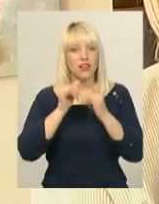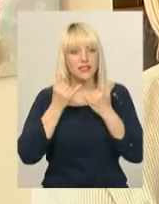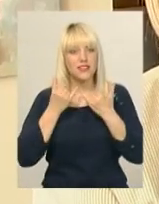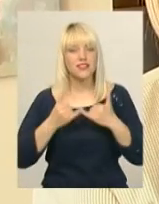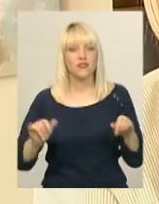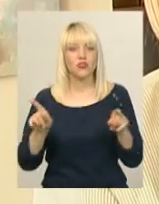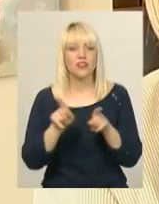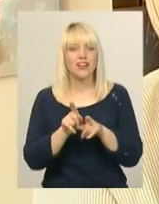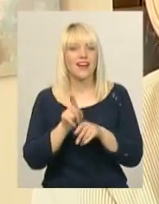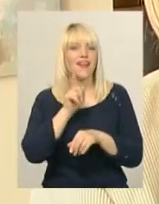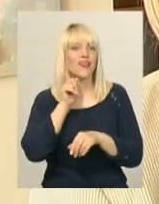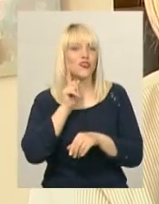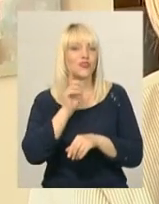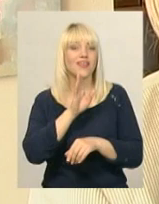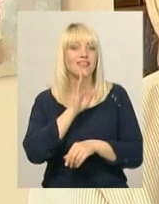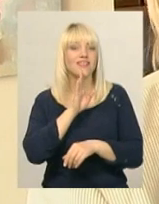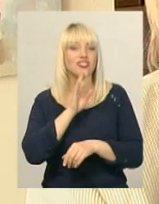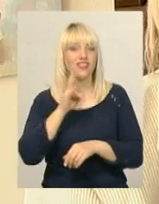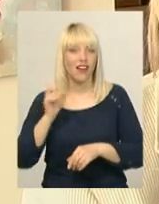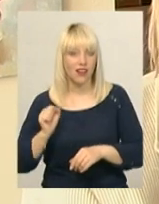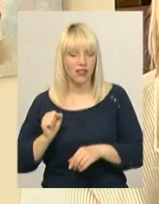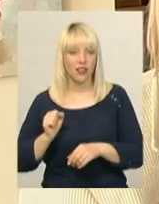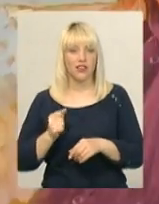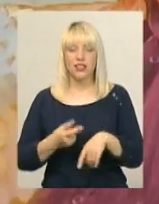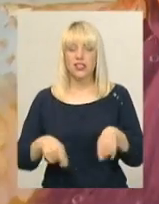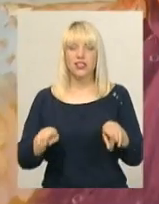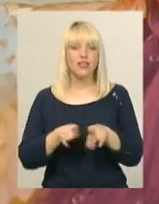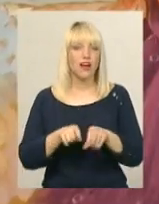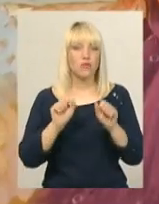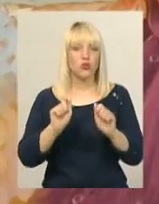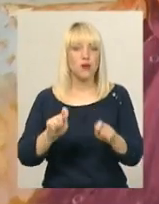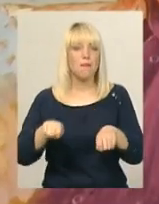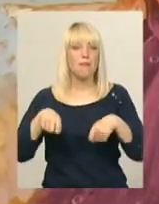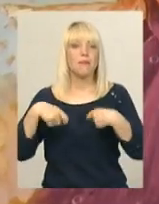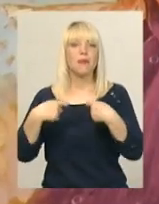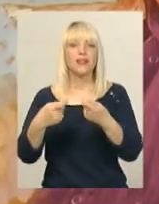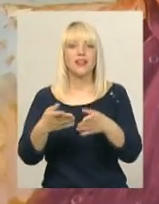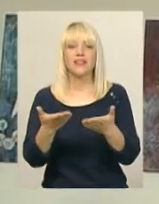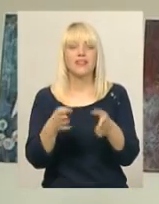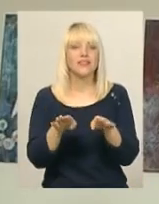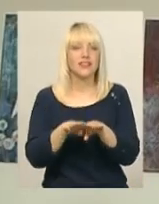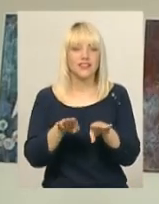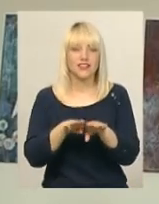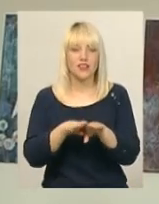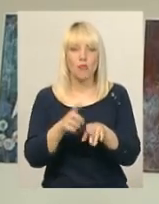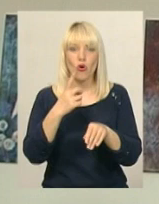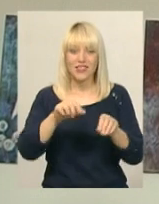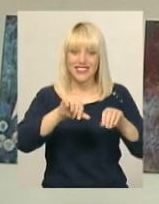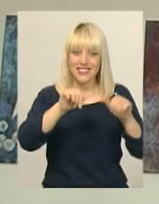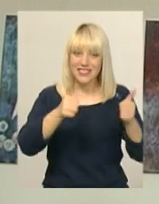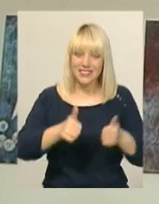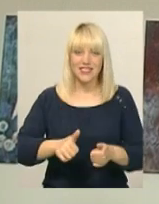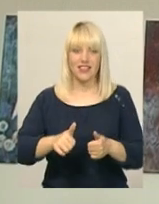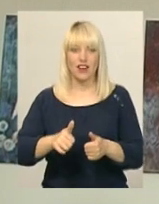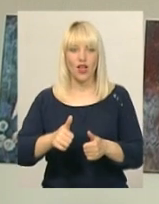юна дівчина, і так вона може передати ніби один стиль, одна